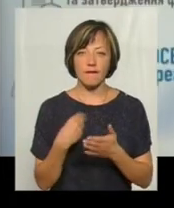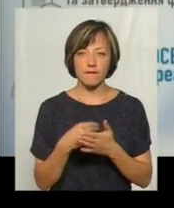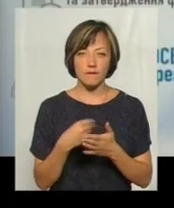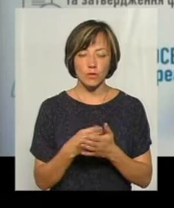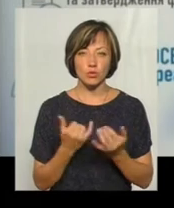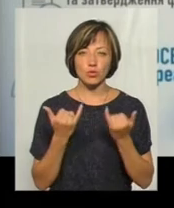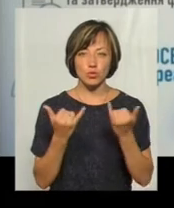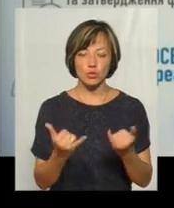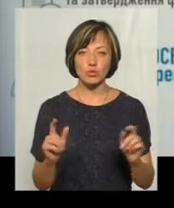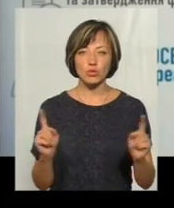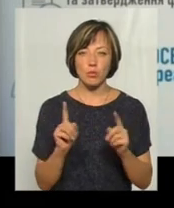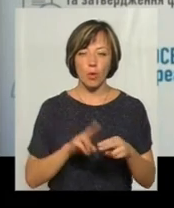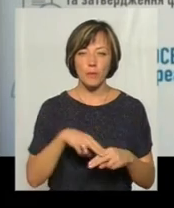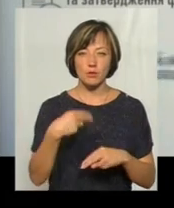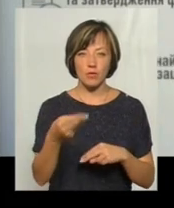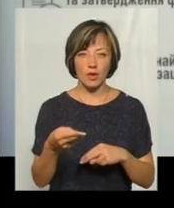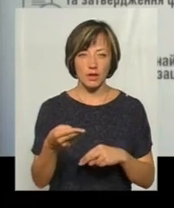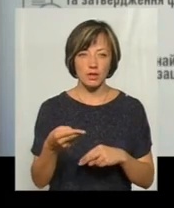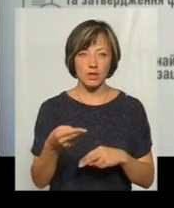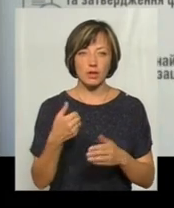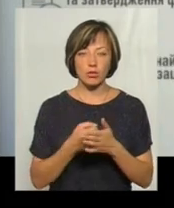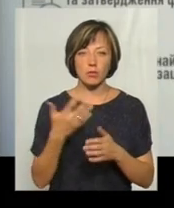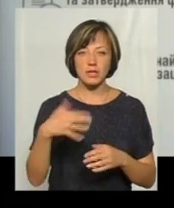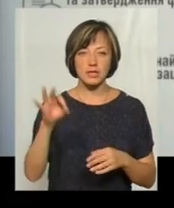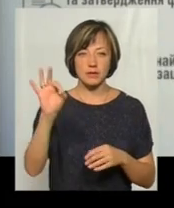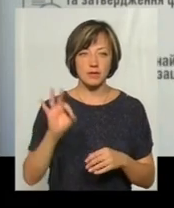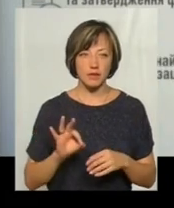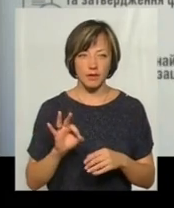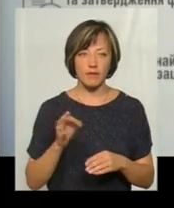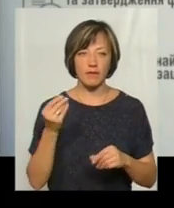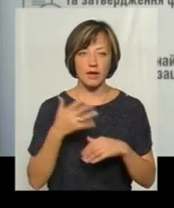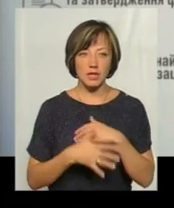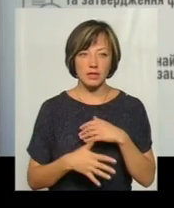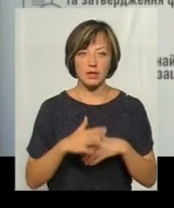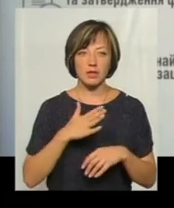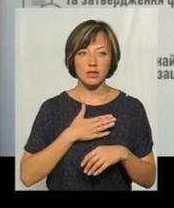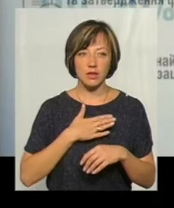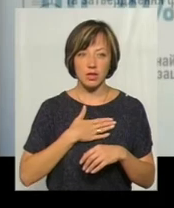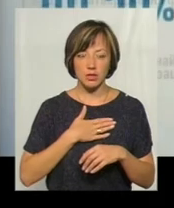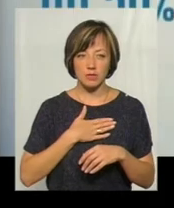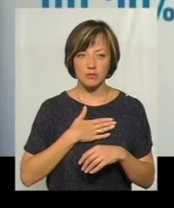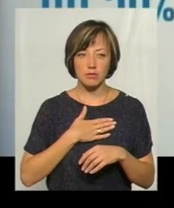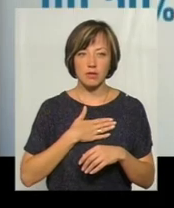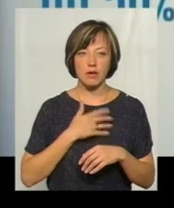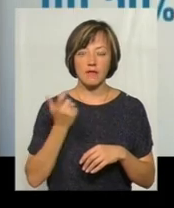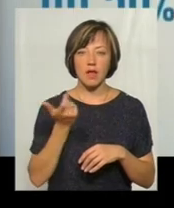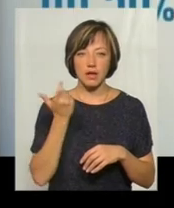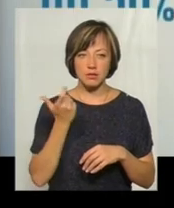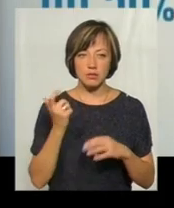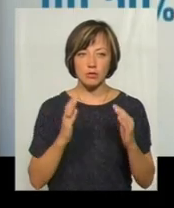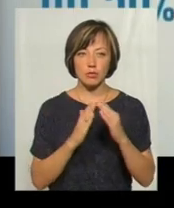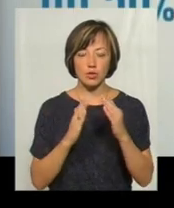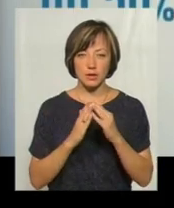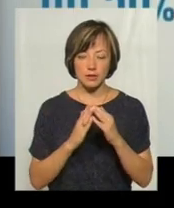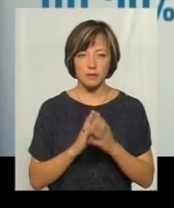для того, щоб компенсувати до 50% витрат нашими спільними власниками багатоповерхових